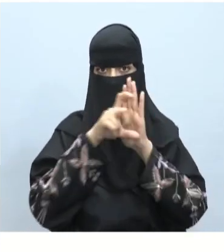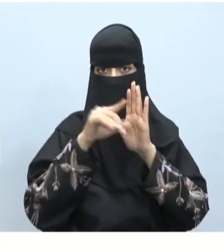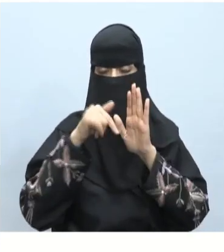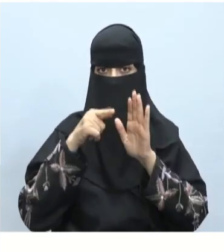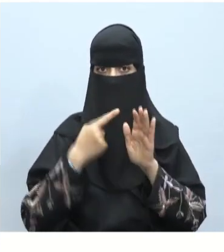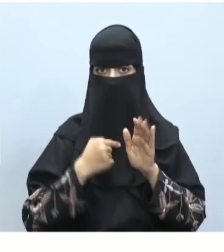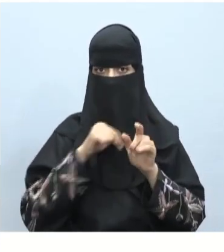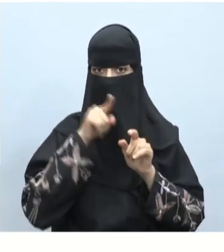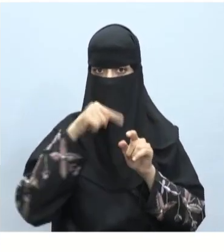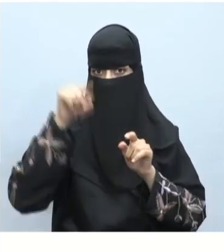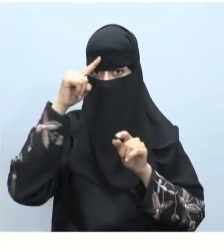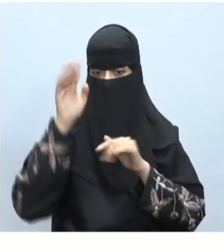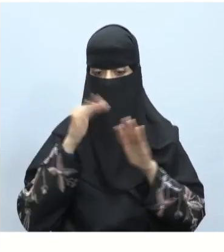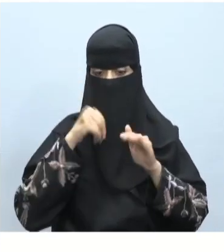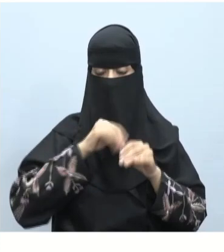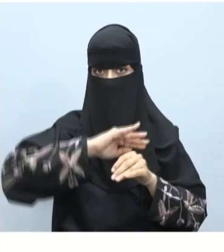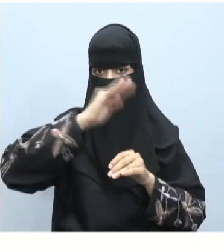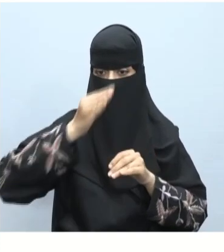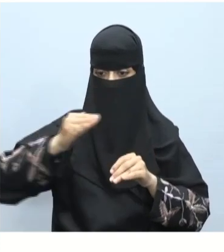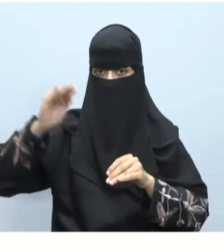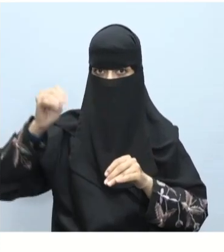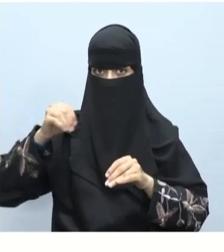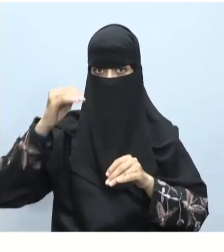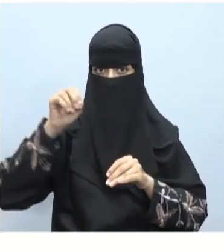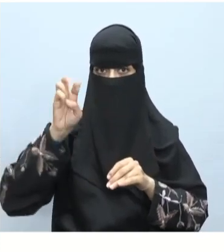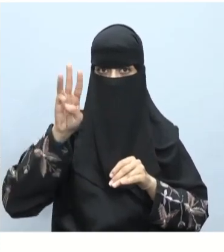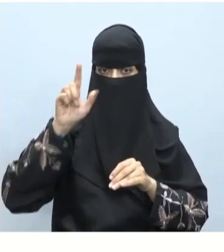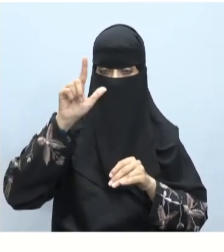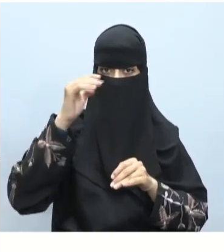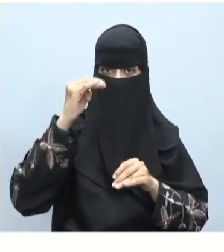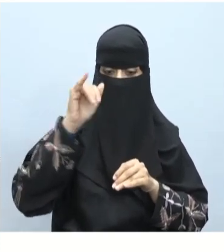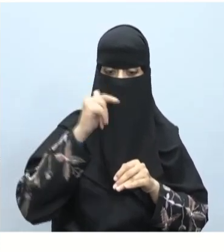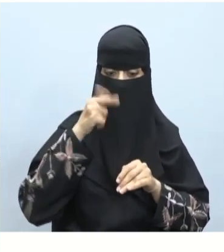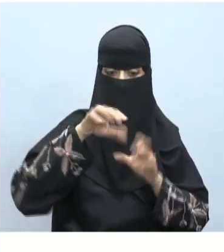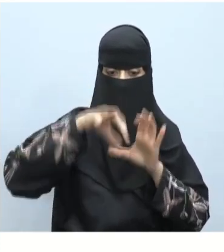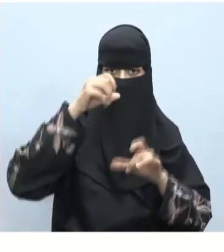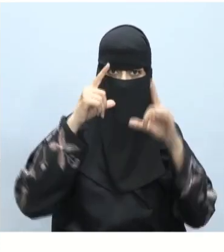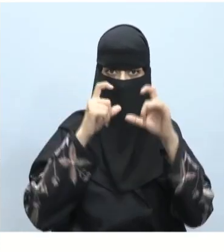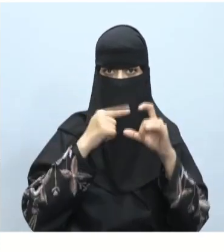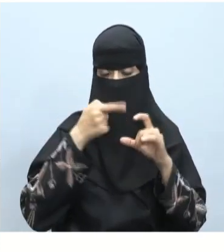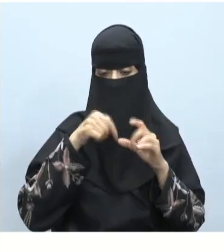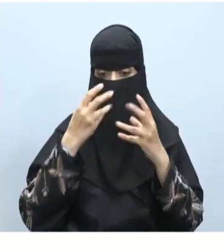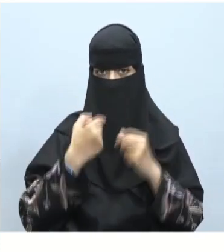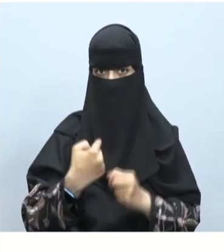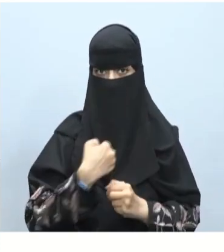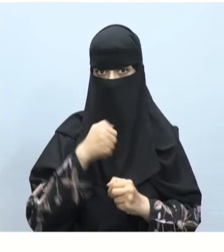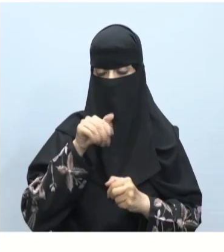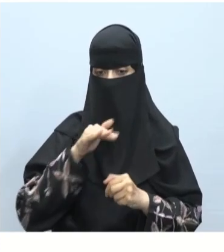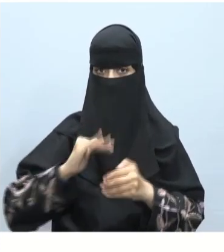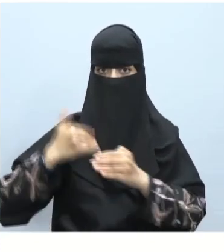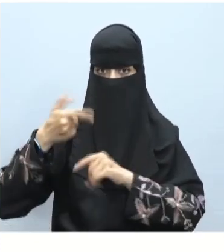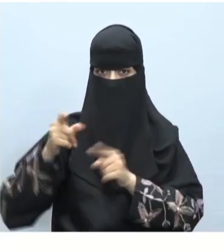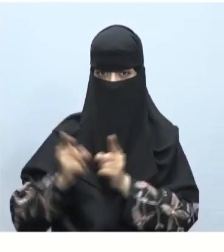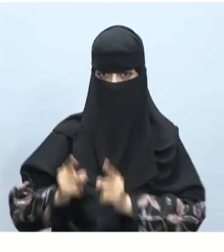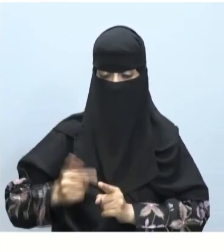نريد البحث على سبيل المثال الجبل الثلجي ضغط على إيقونة البحث ومن ثم اختيار الصورة التي نريد وبعد